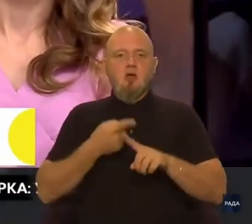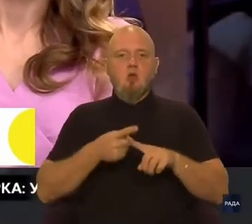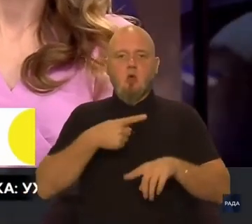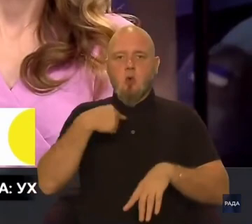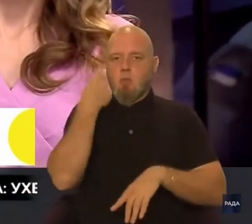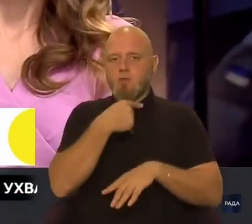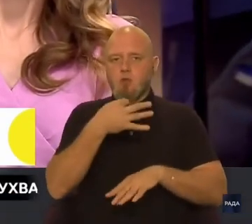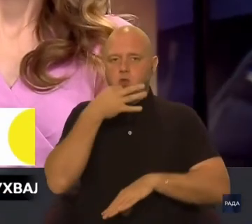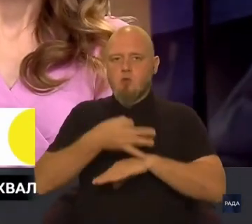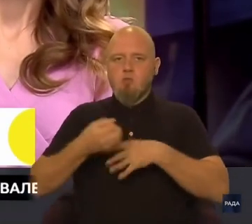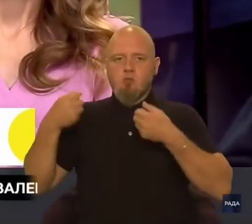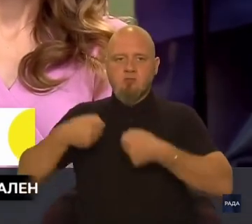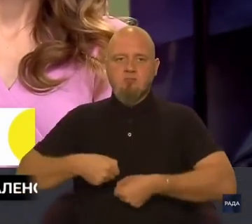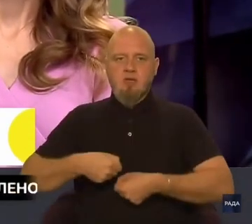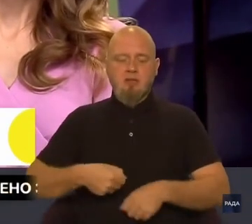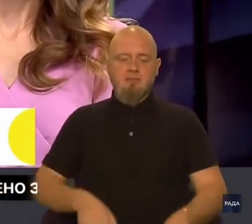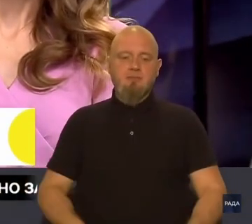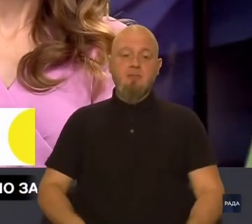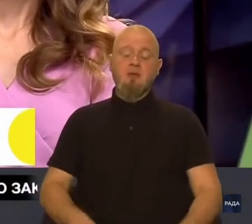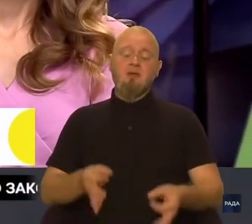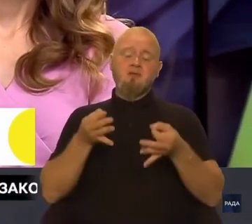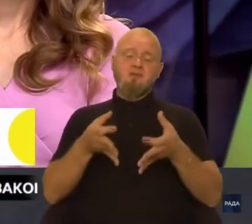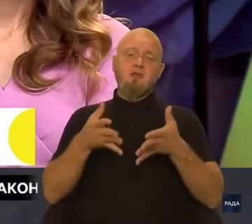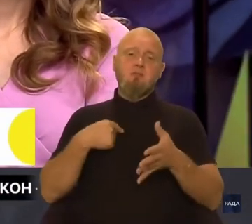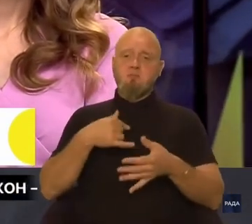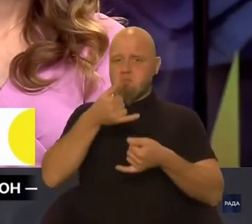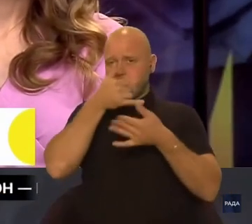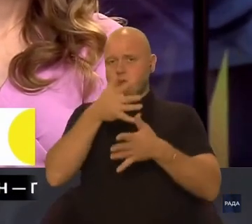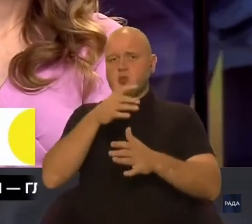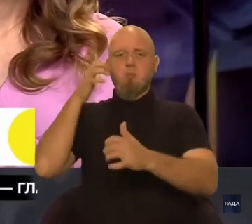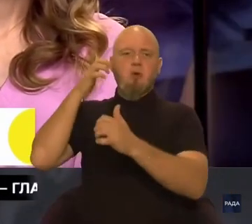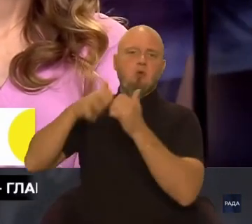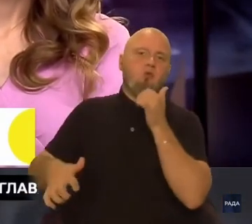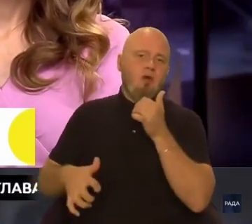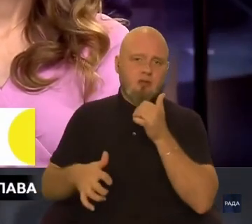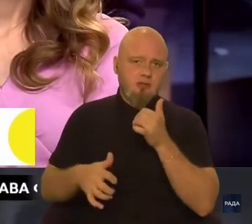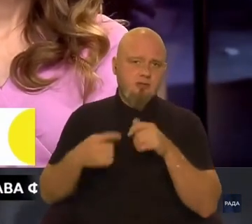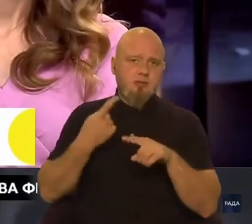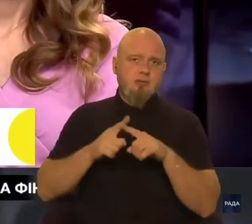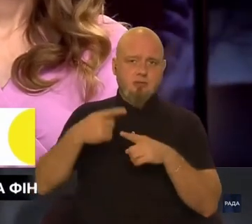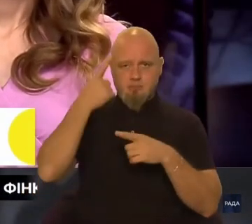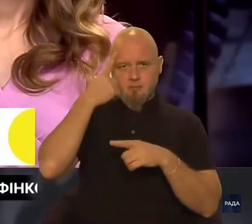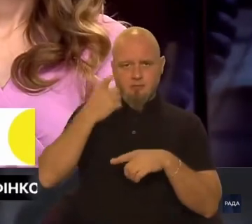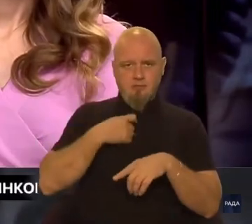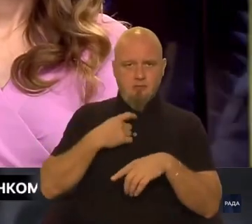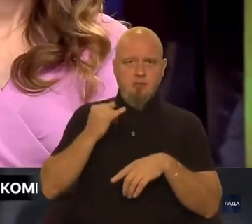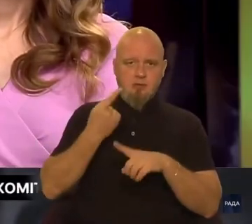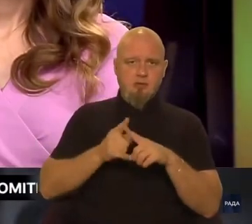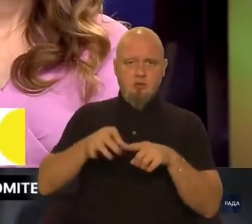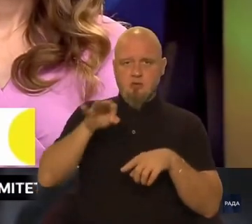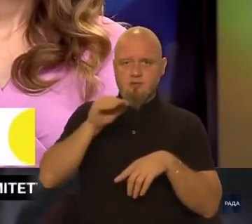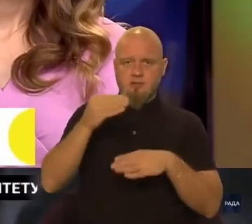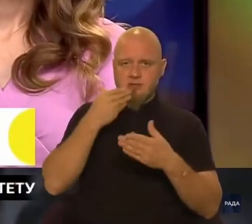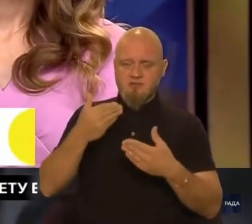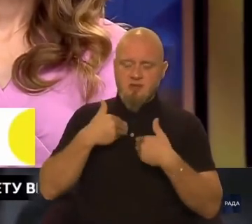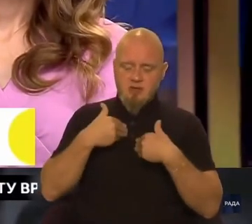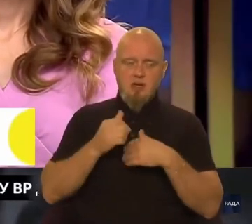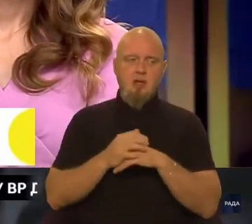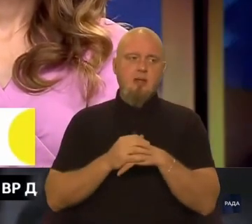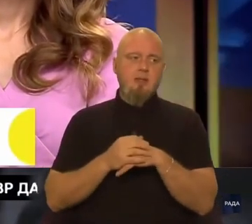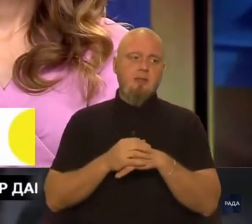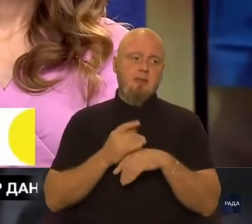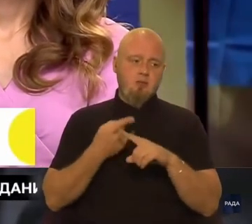омбудсмена? Звичайно, ми не можемо проігнорувати ці повідомлення і ці офіційні звернення.